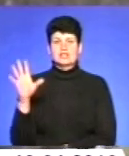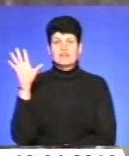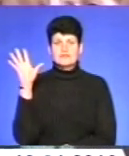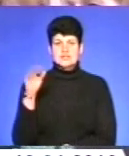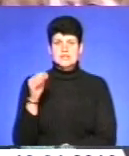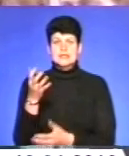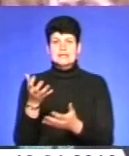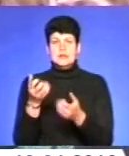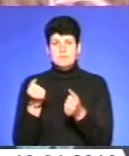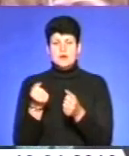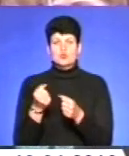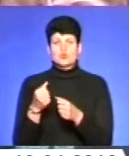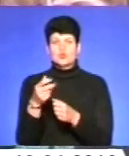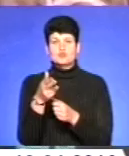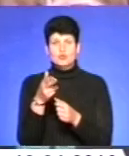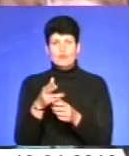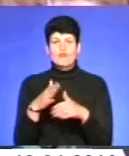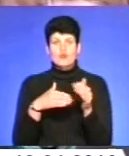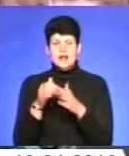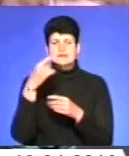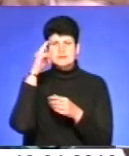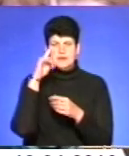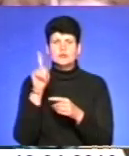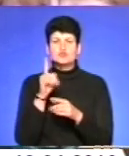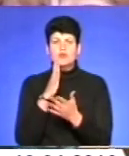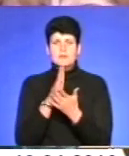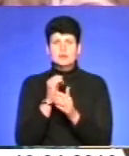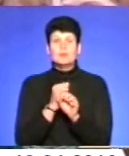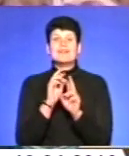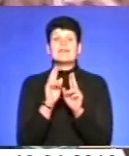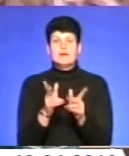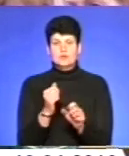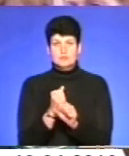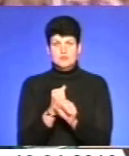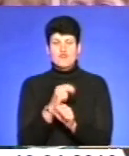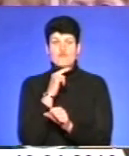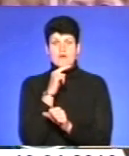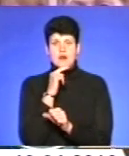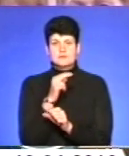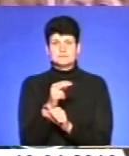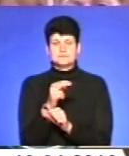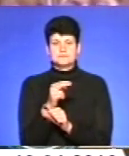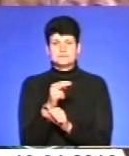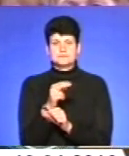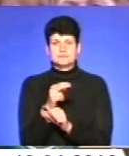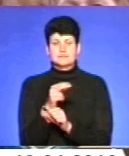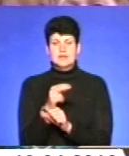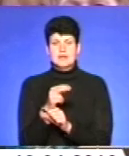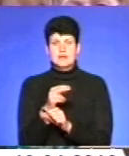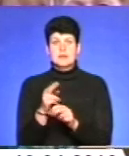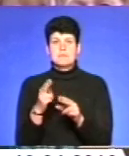руках тримаєте, всі знаєте, що маєте робити, як маєте робити. Увага і безпека.